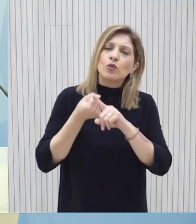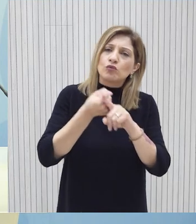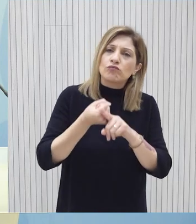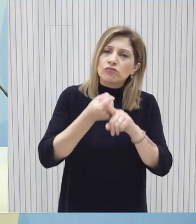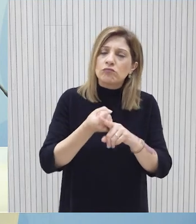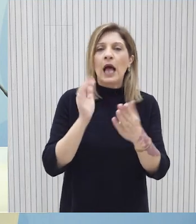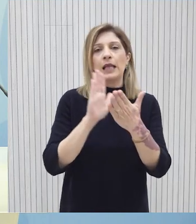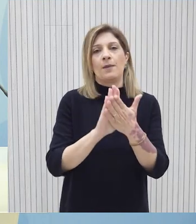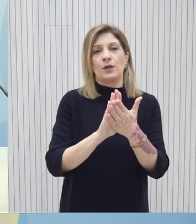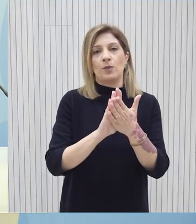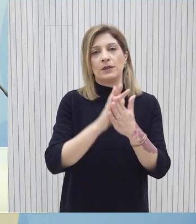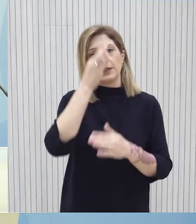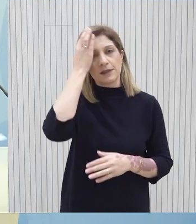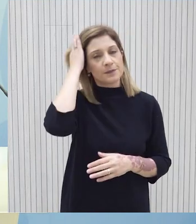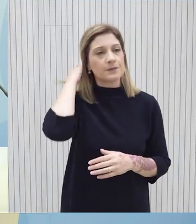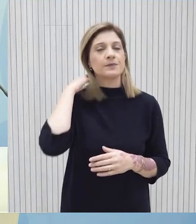ελοποίησης αντιμετώπισης τους